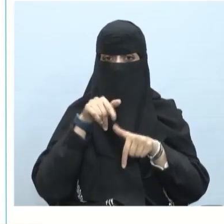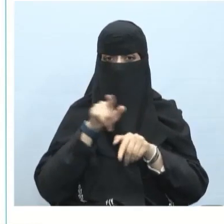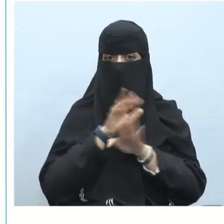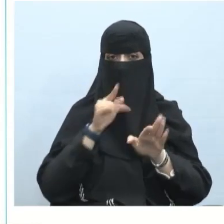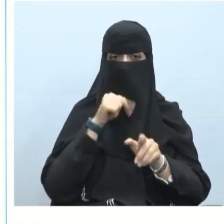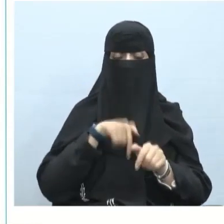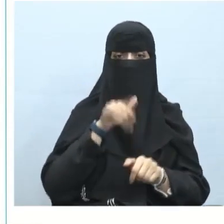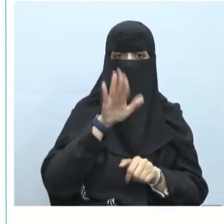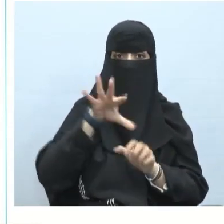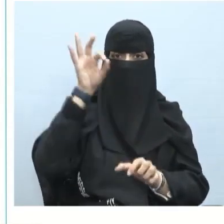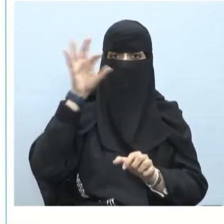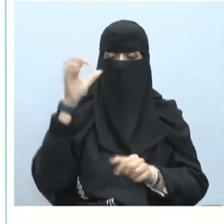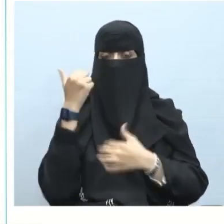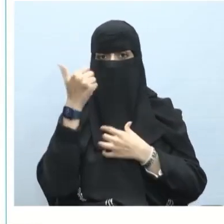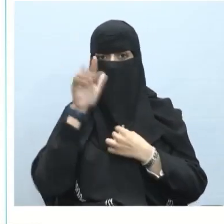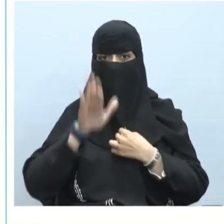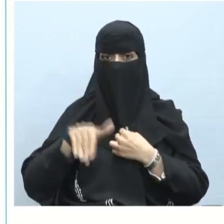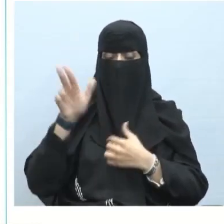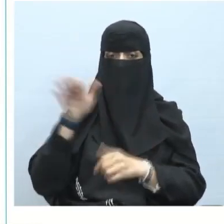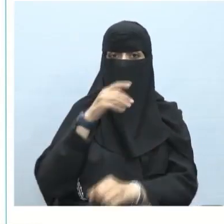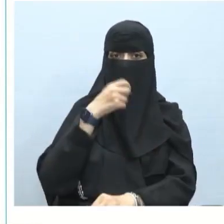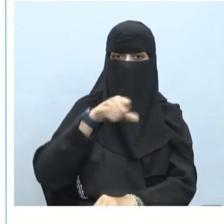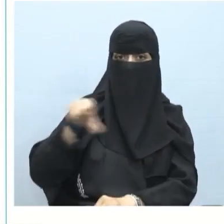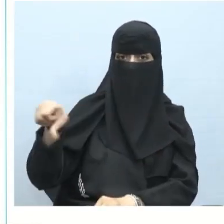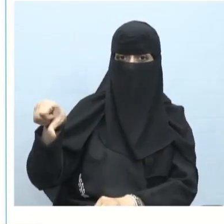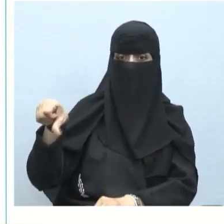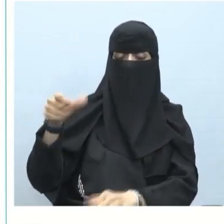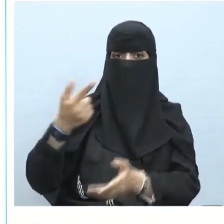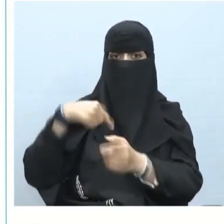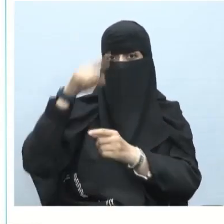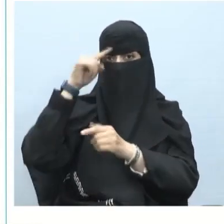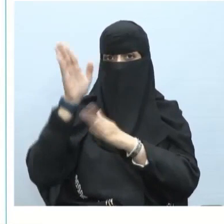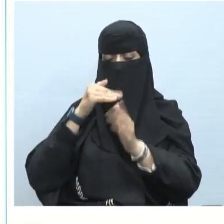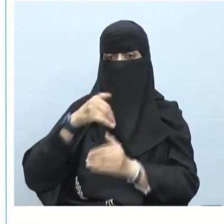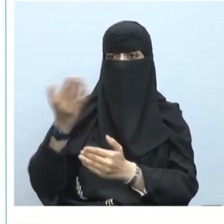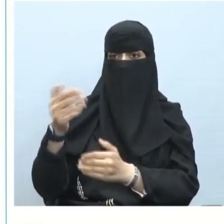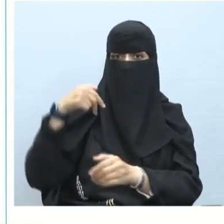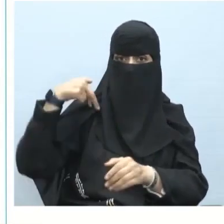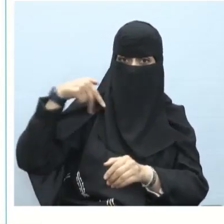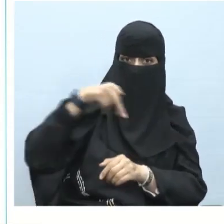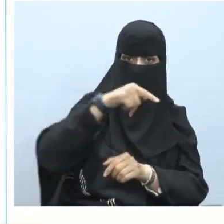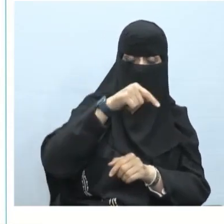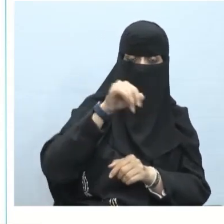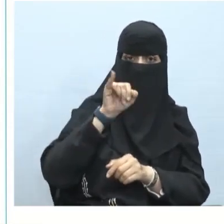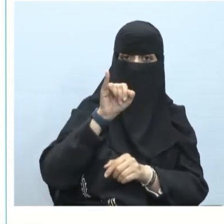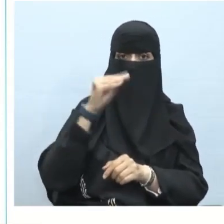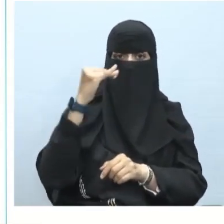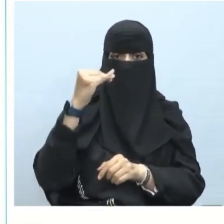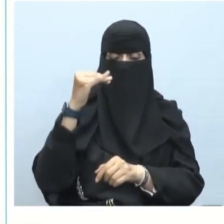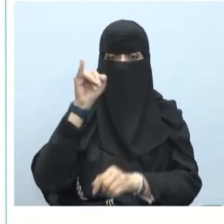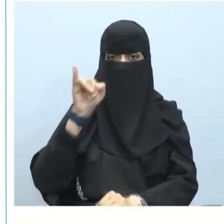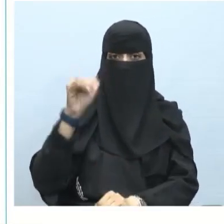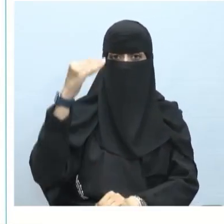فقط بستة منها الواو مثل جاء محمد وحمد نلاحظ هنا